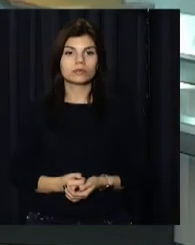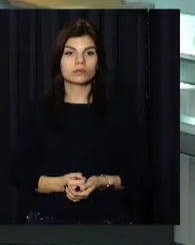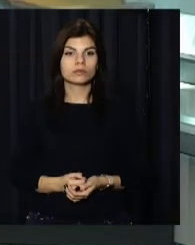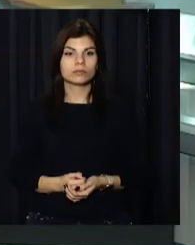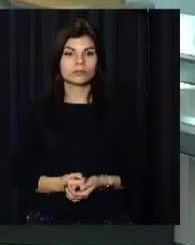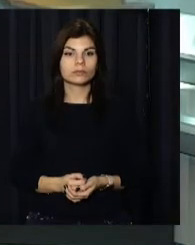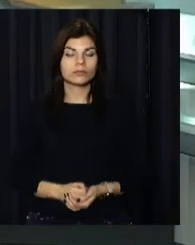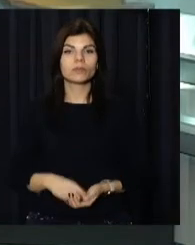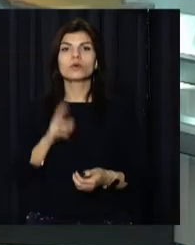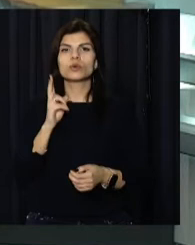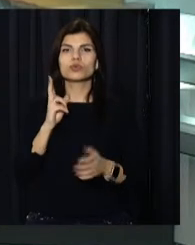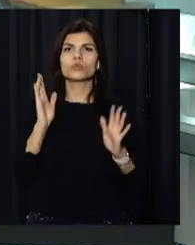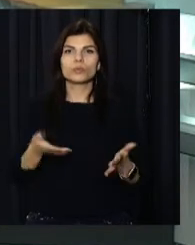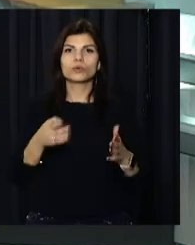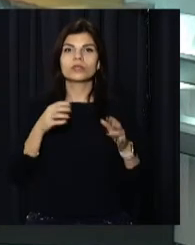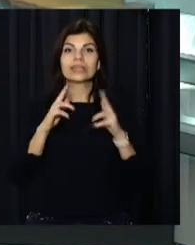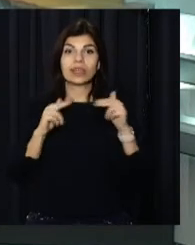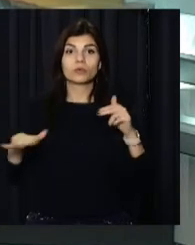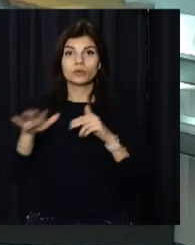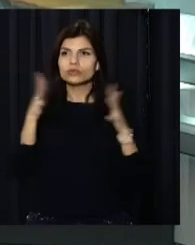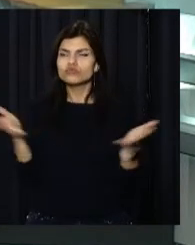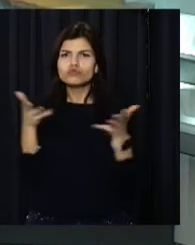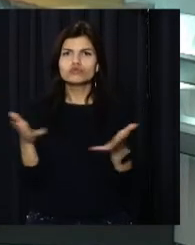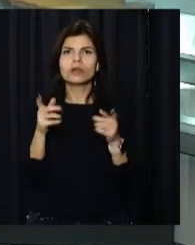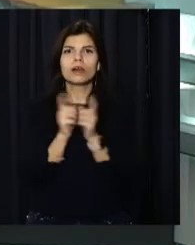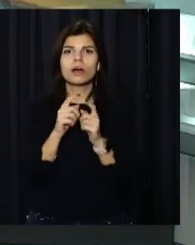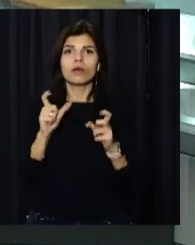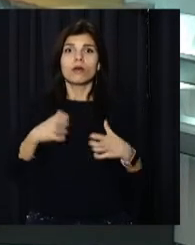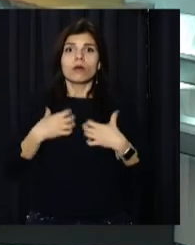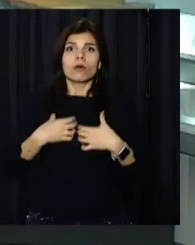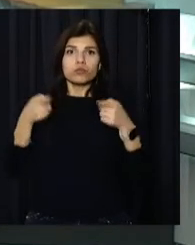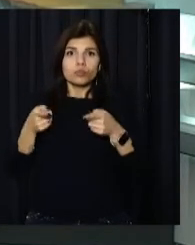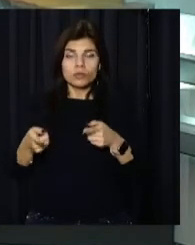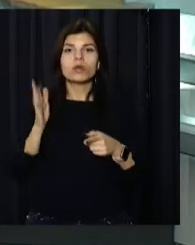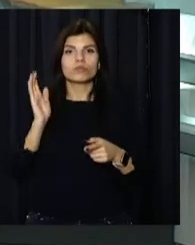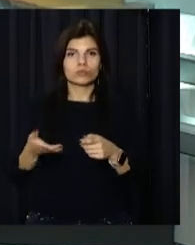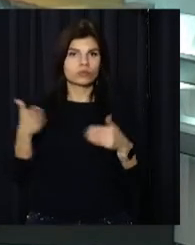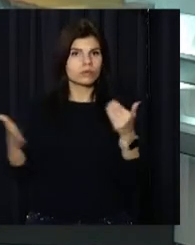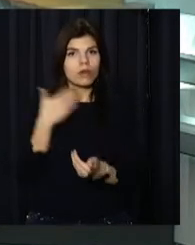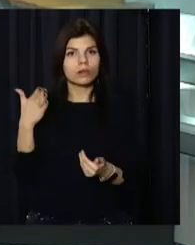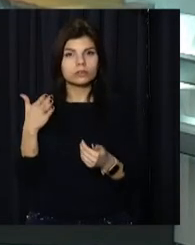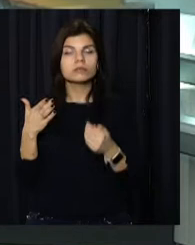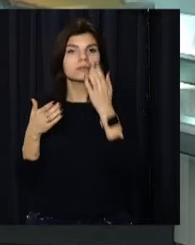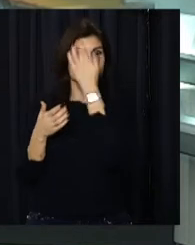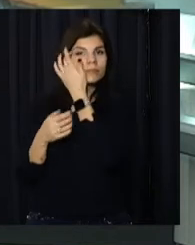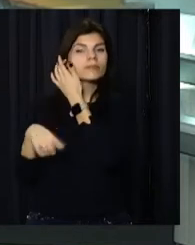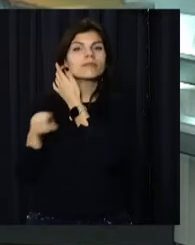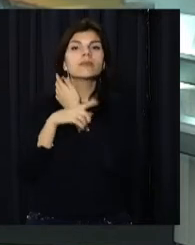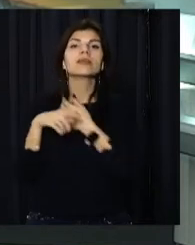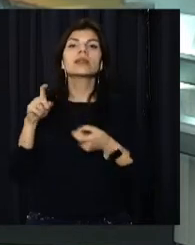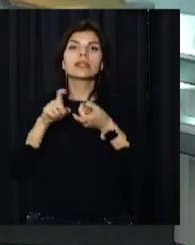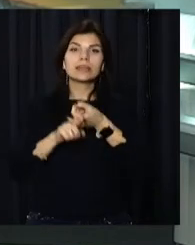Хто нагнітатиме ситуацію у Дніпрі, отримає жорстку відсіч. Місто – частина сильної та незалежної України. І